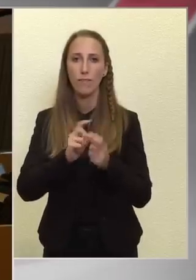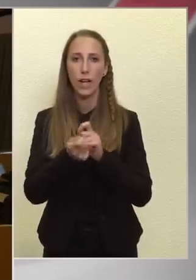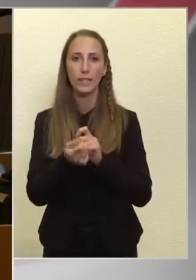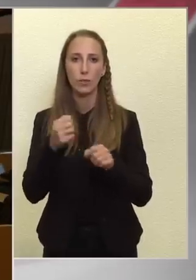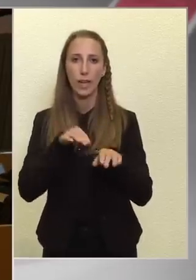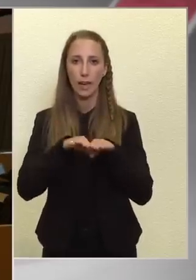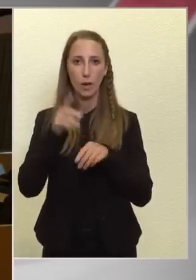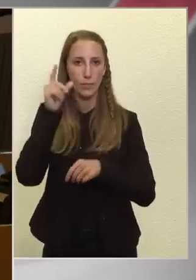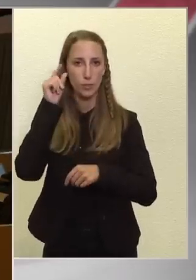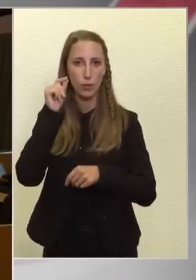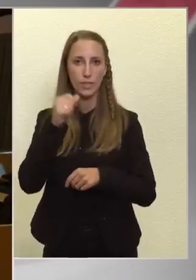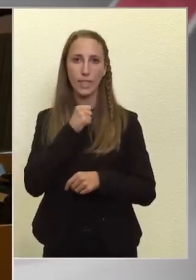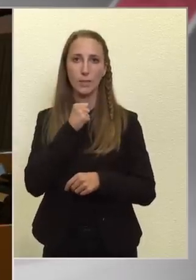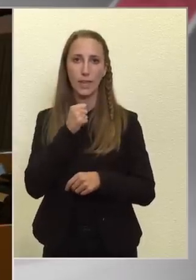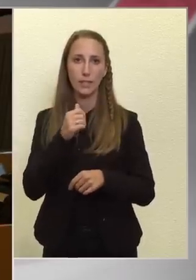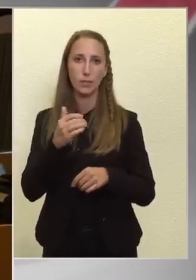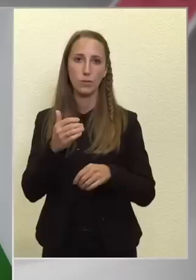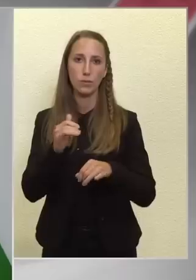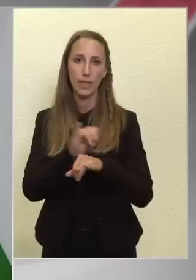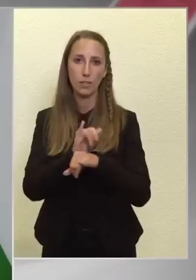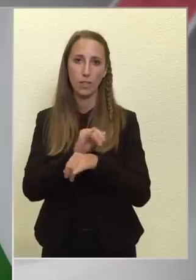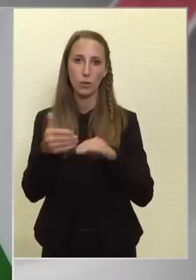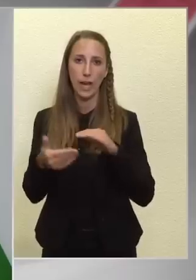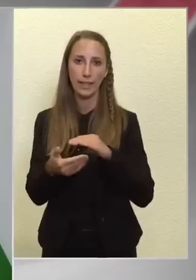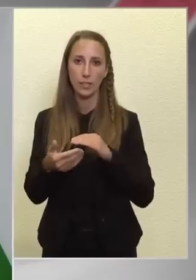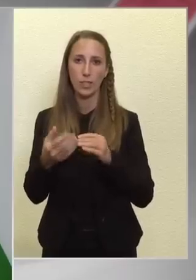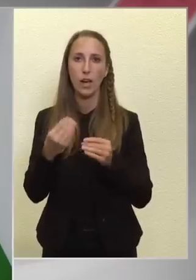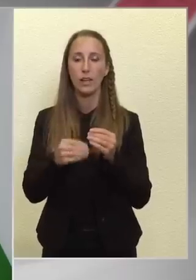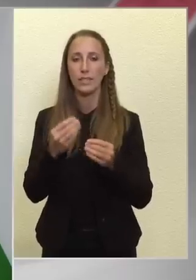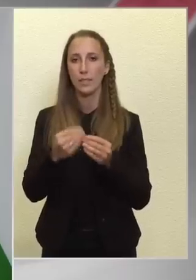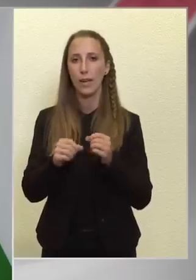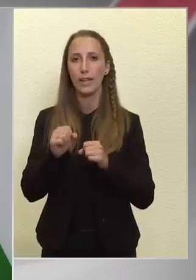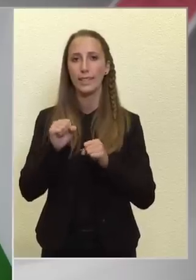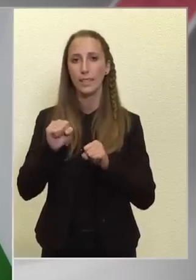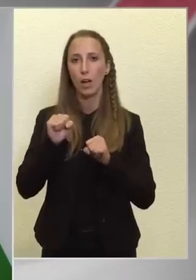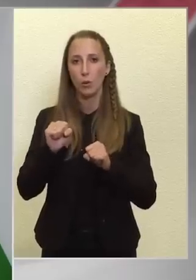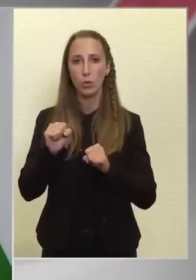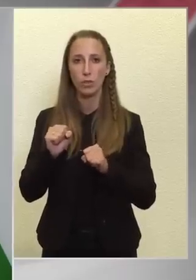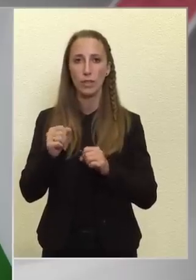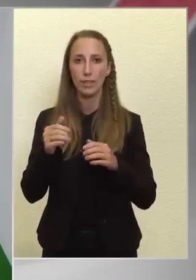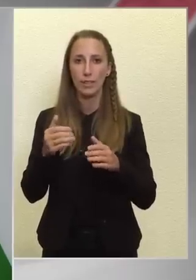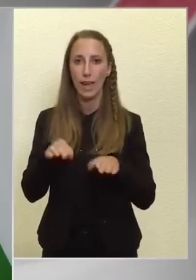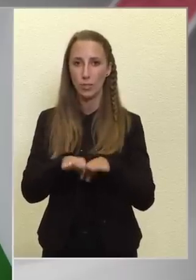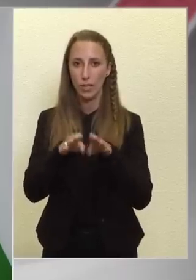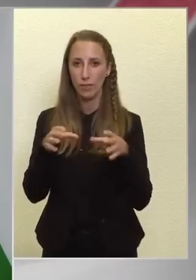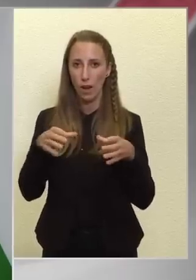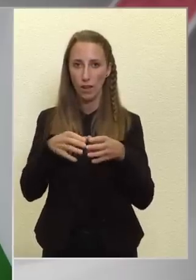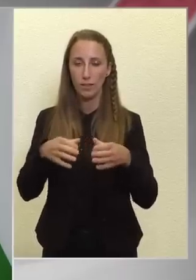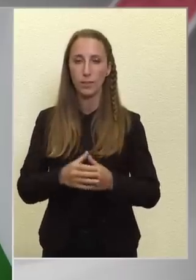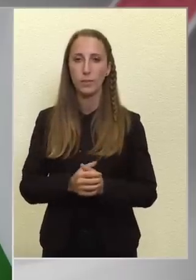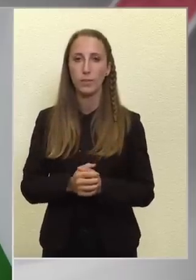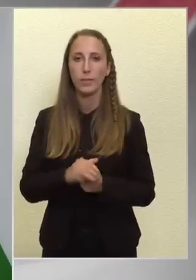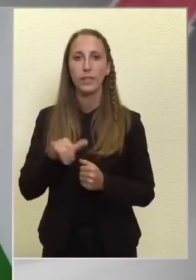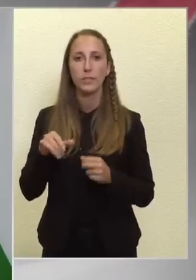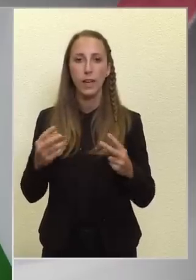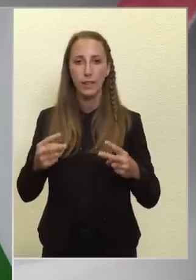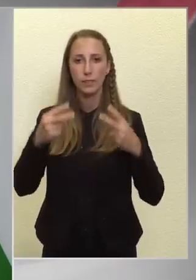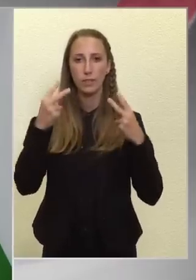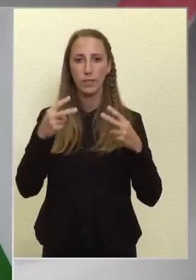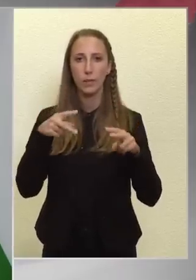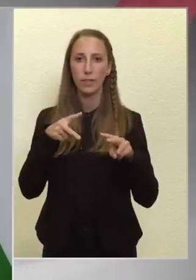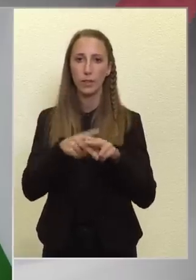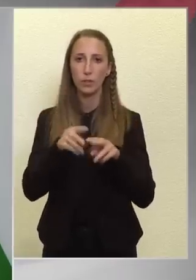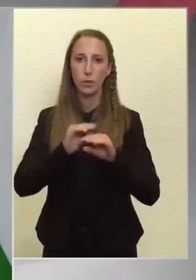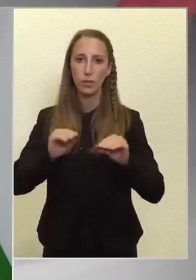Miskolci gimnázium igazgatóhelyettesét, azért mert tiltakozott a társaival, és felhívta a figyelmet a